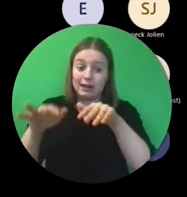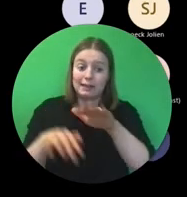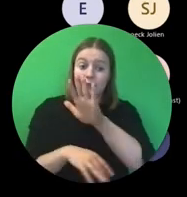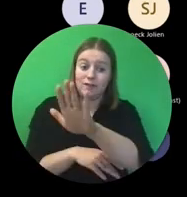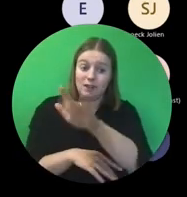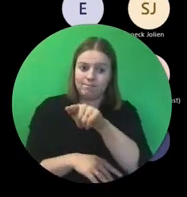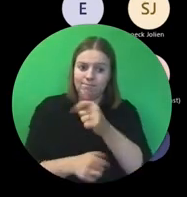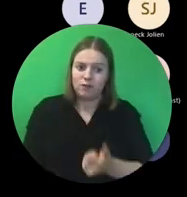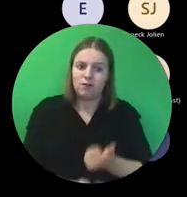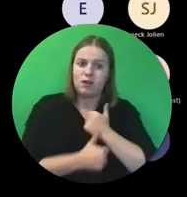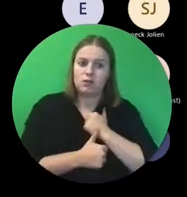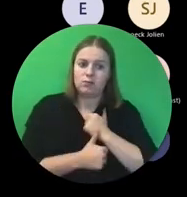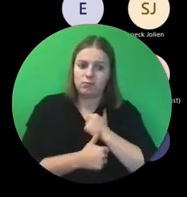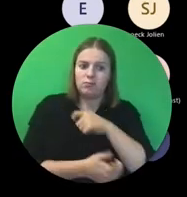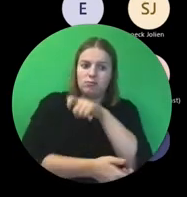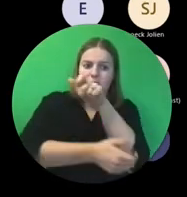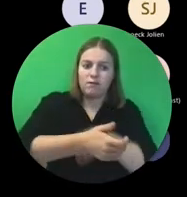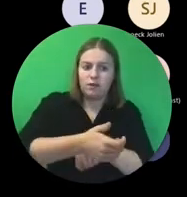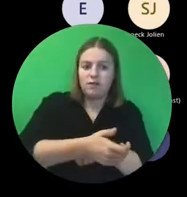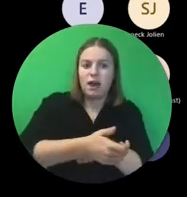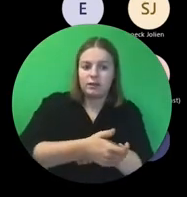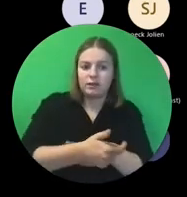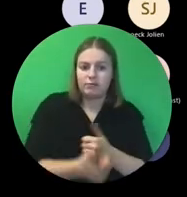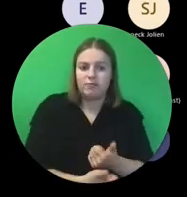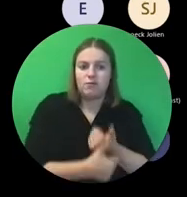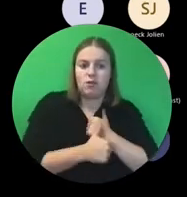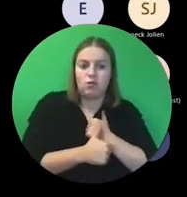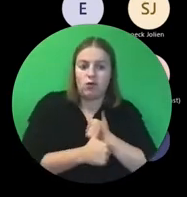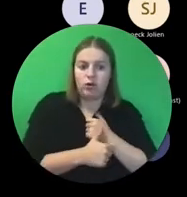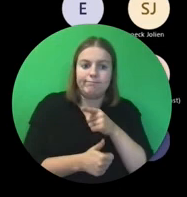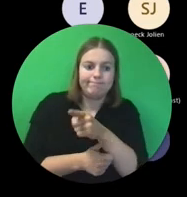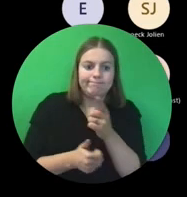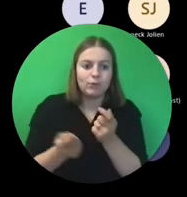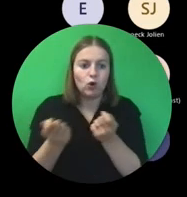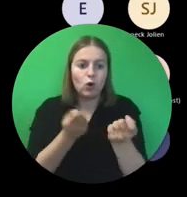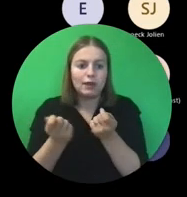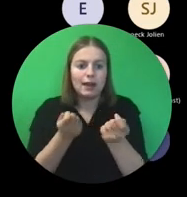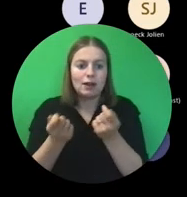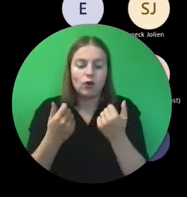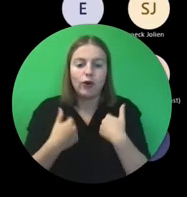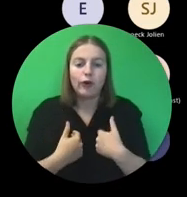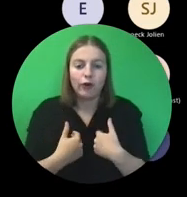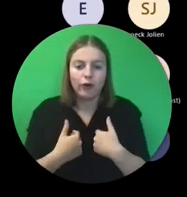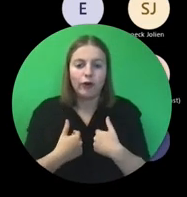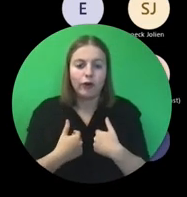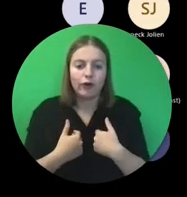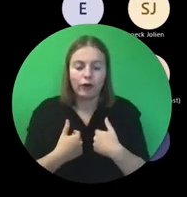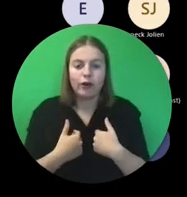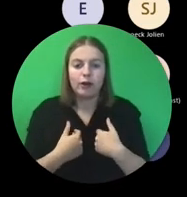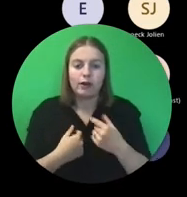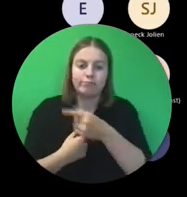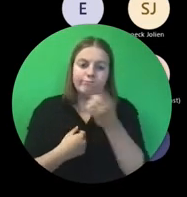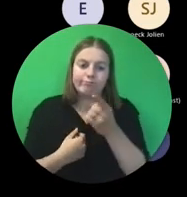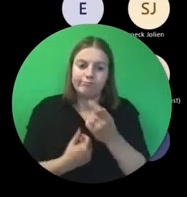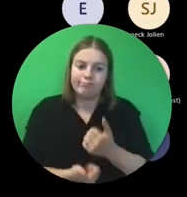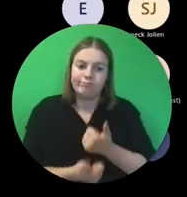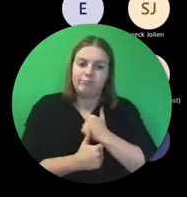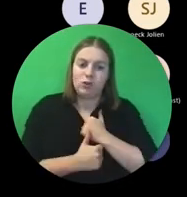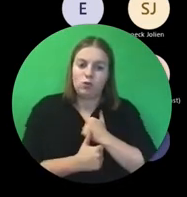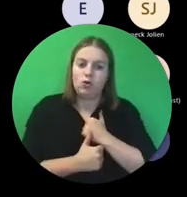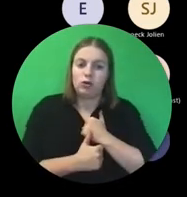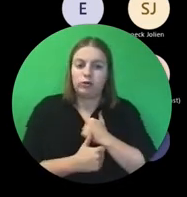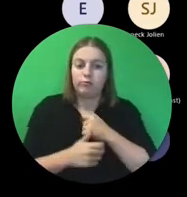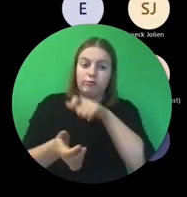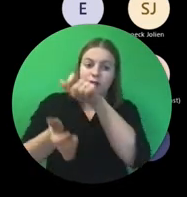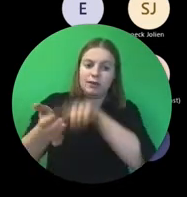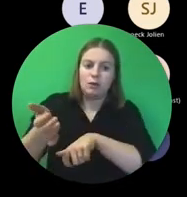verantwoordelijke is. Jullie organisatie is de coördinator. Jullie zijn voor ons de verantwoordelijke. En ook de